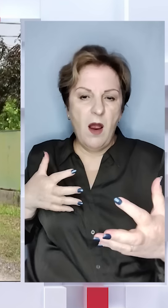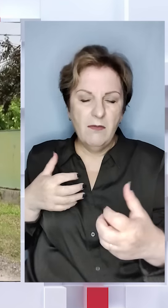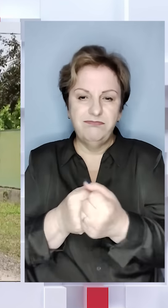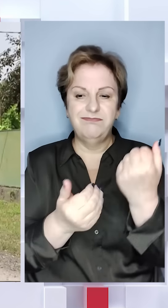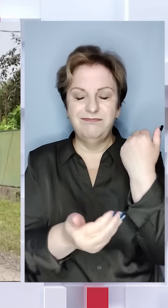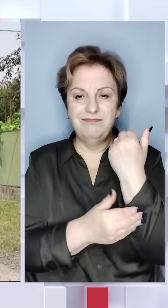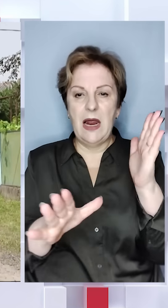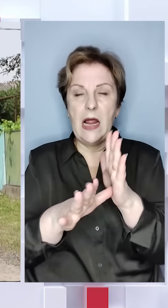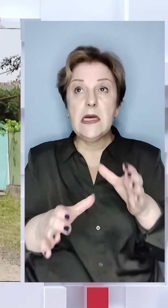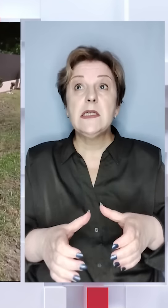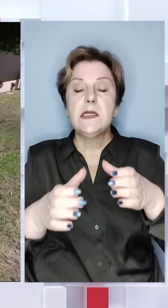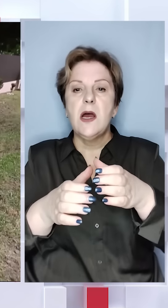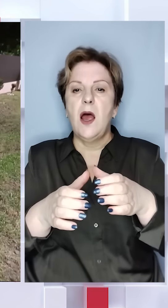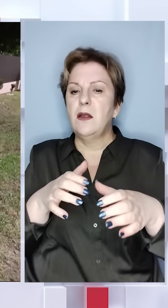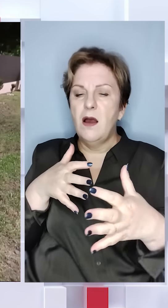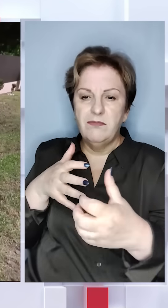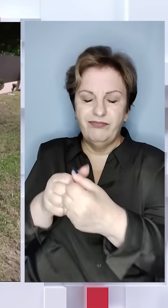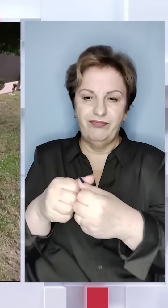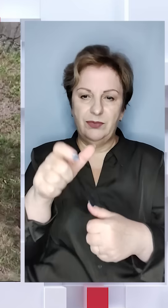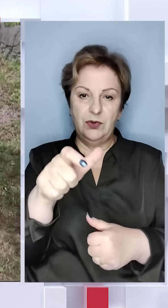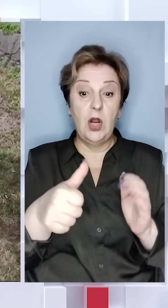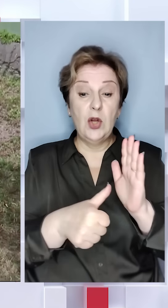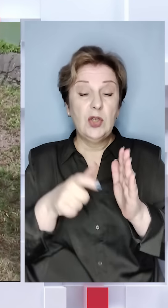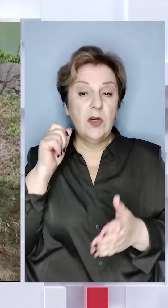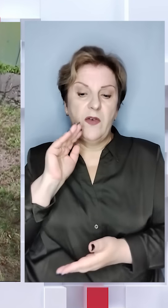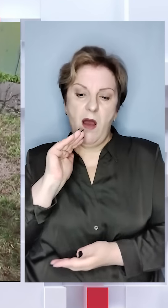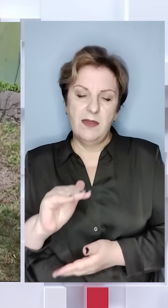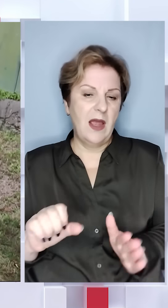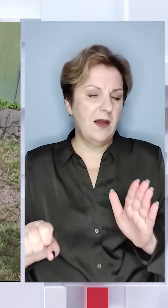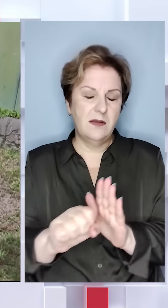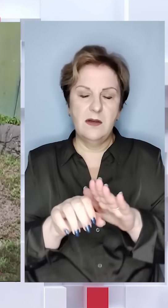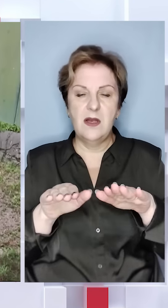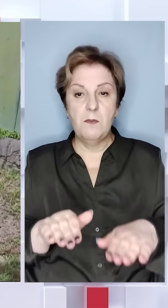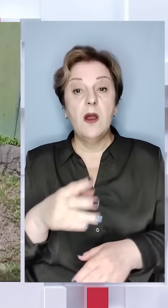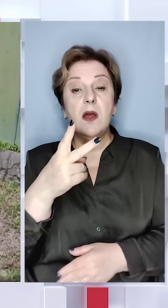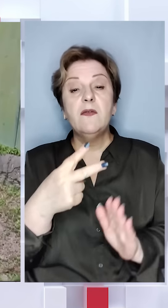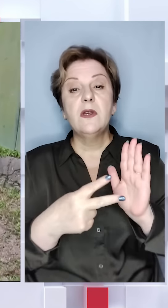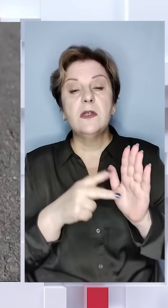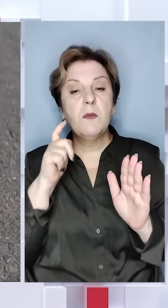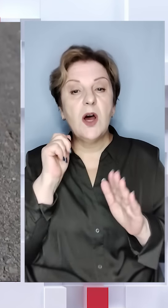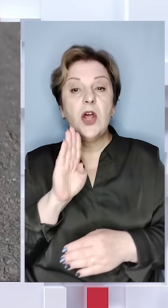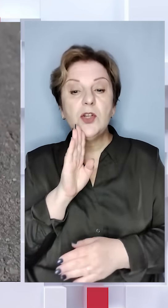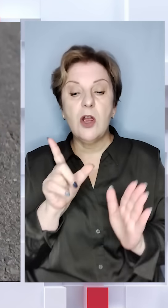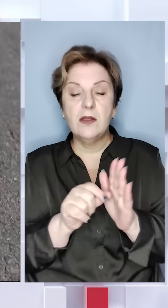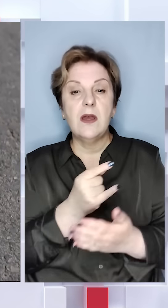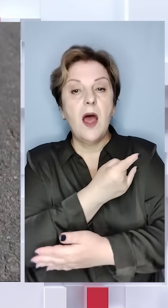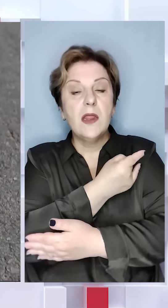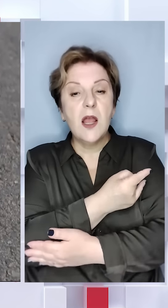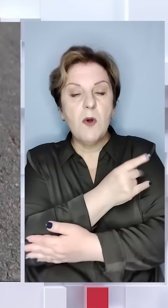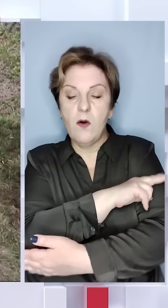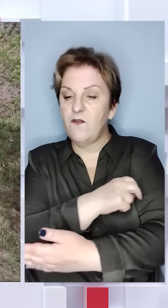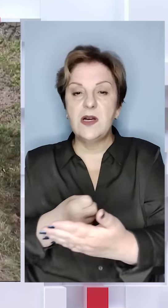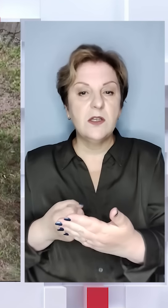електричний стовп і наїхав на людей. Шестирічна дівчинка загинула на місці. 27-річна жінка із немовлям у